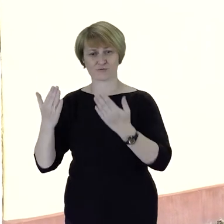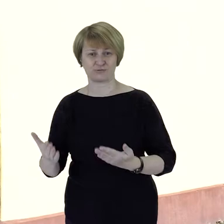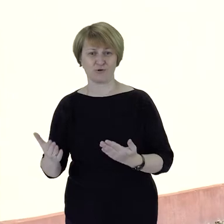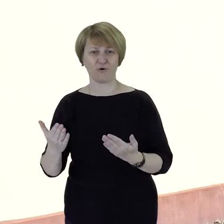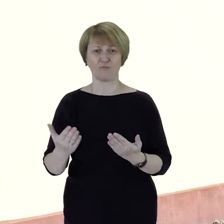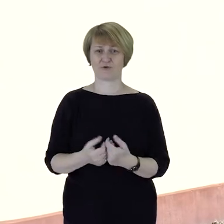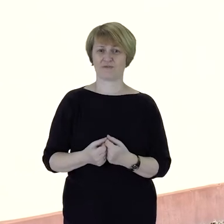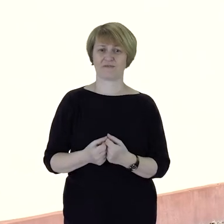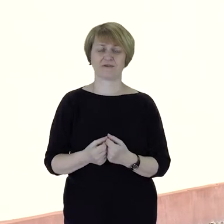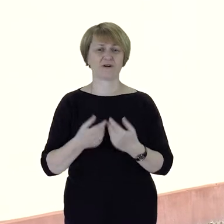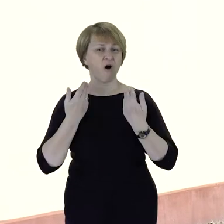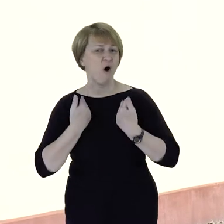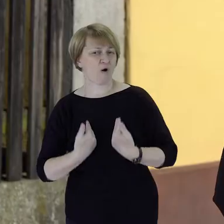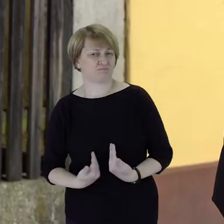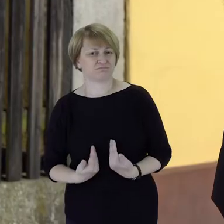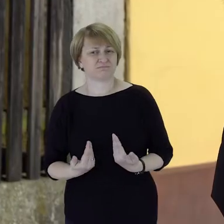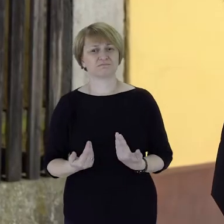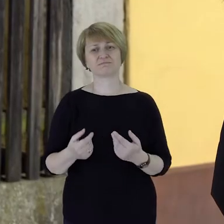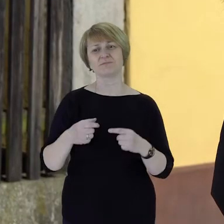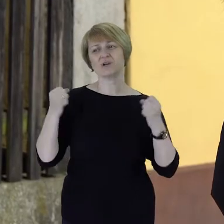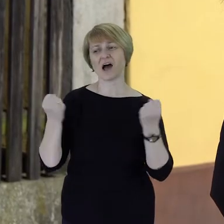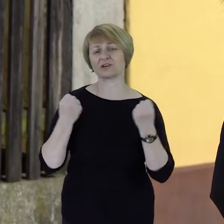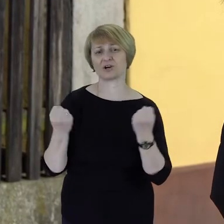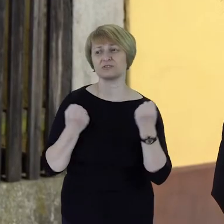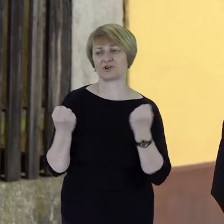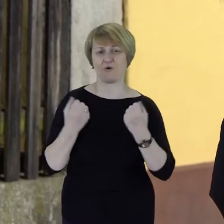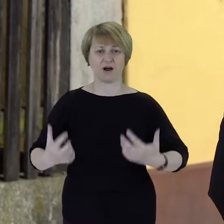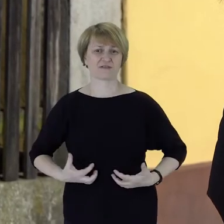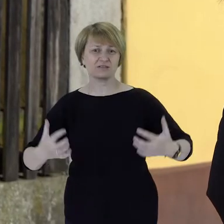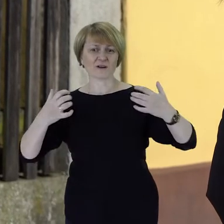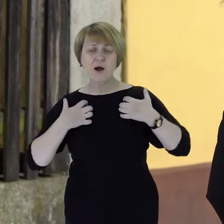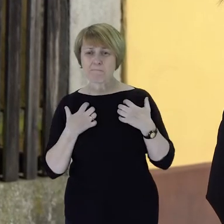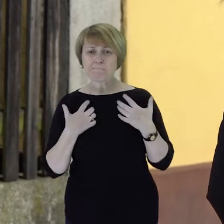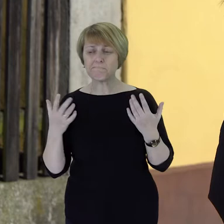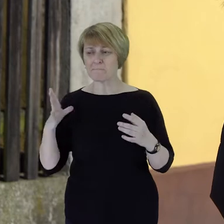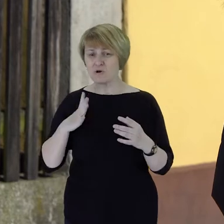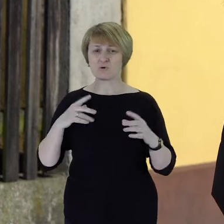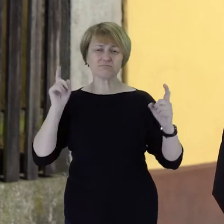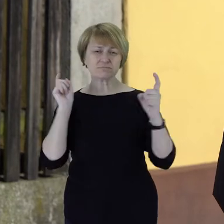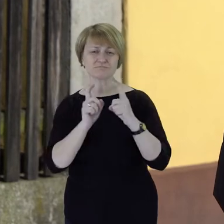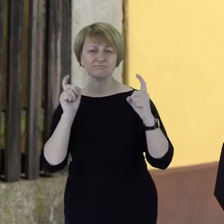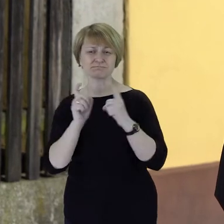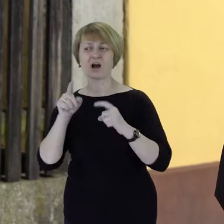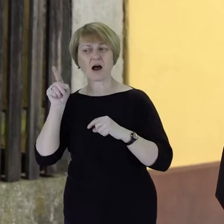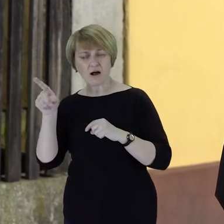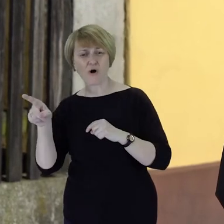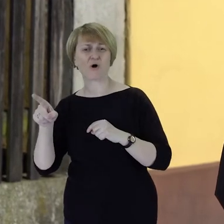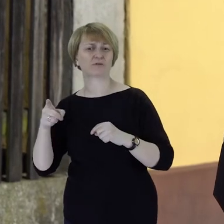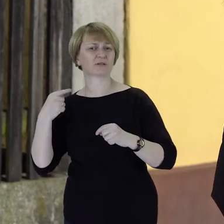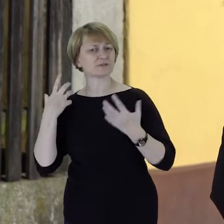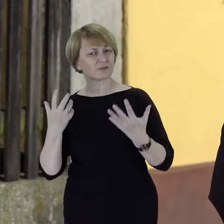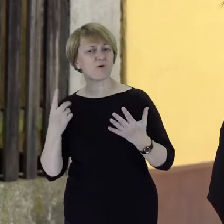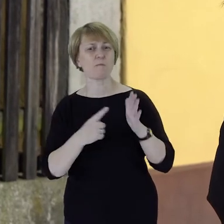zaangażowania, mimo tych przeciwności, w to, żeby pokazać, że ja